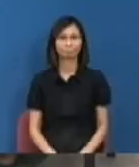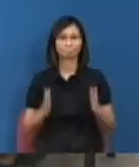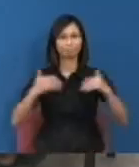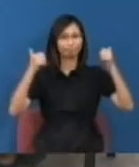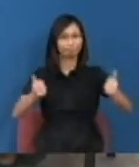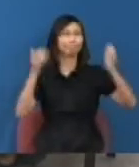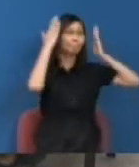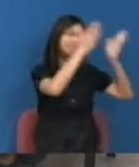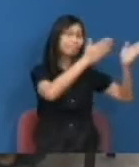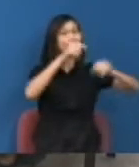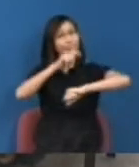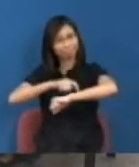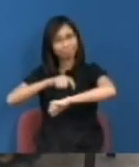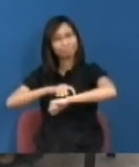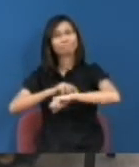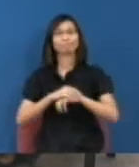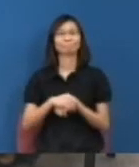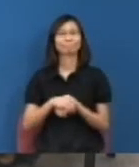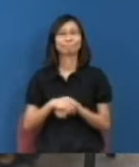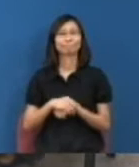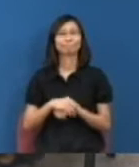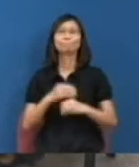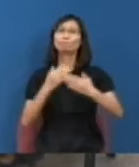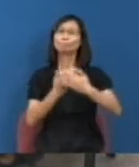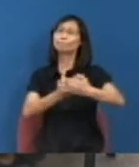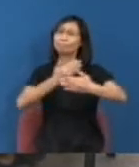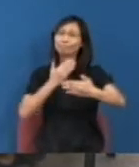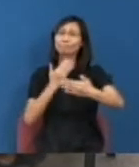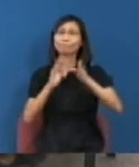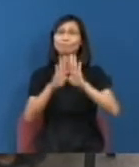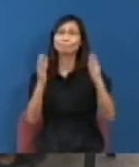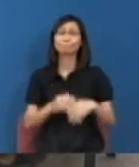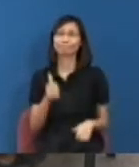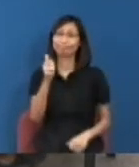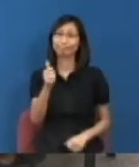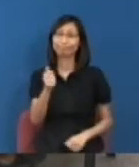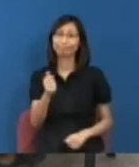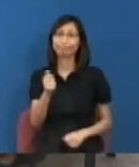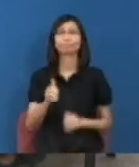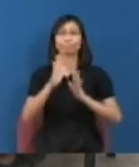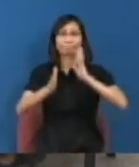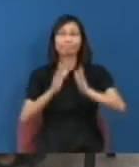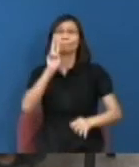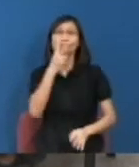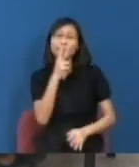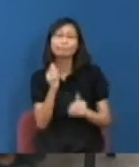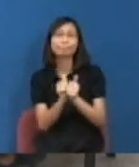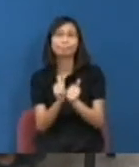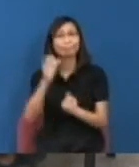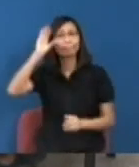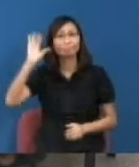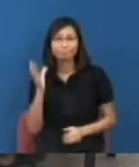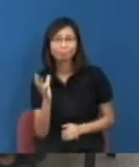大家好 又是向左看的節目時間節目未開始之前或是先多謝幫我們做首語的朋友Bonnie